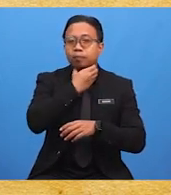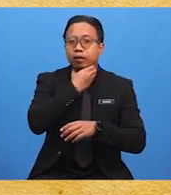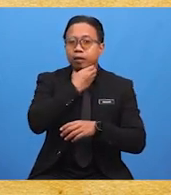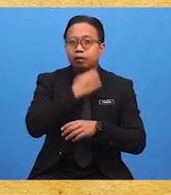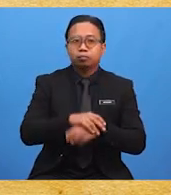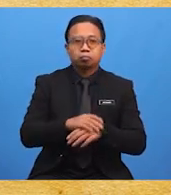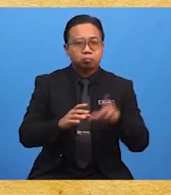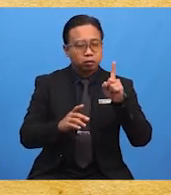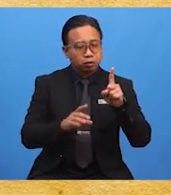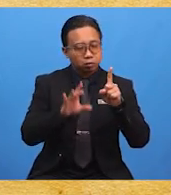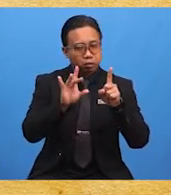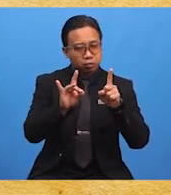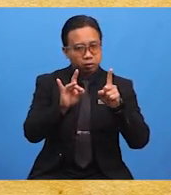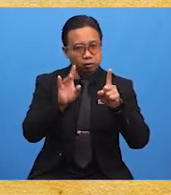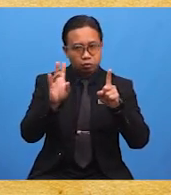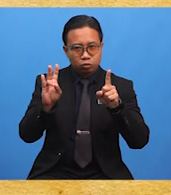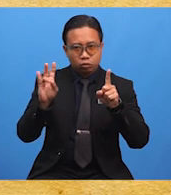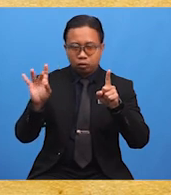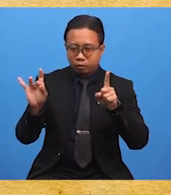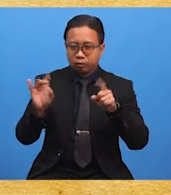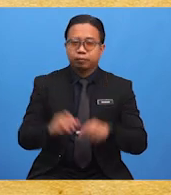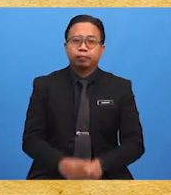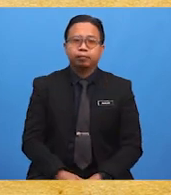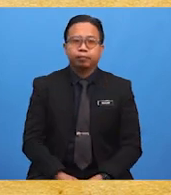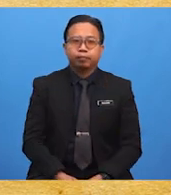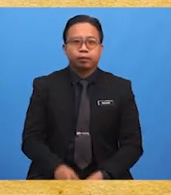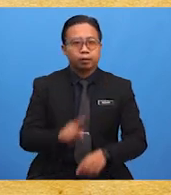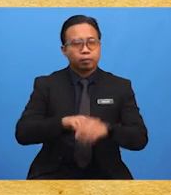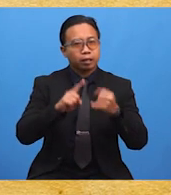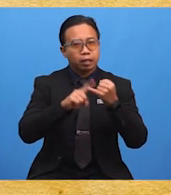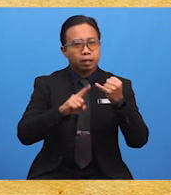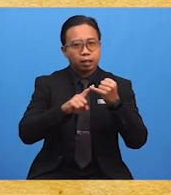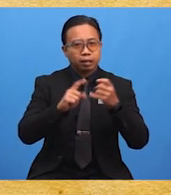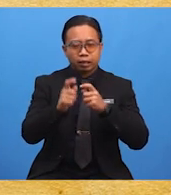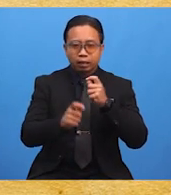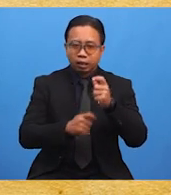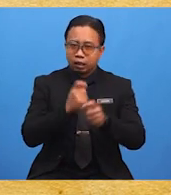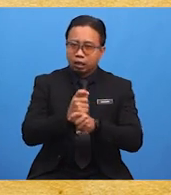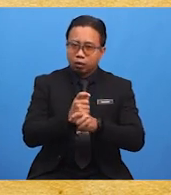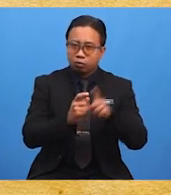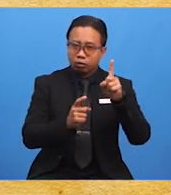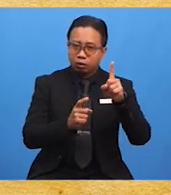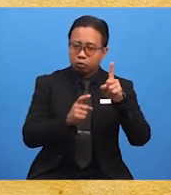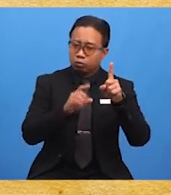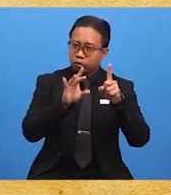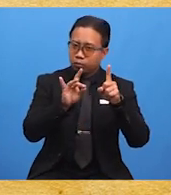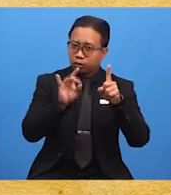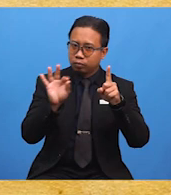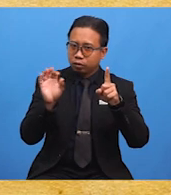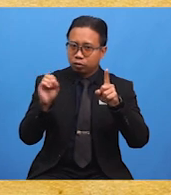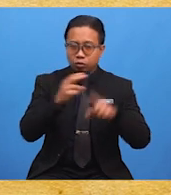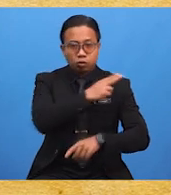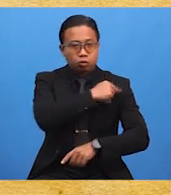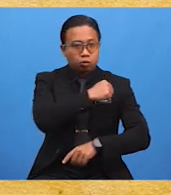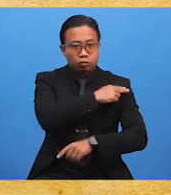tahun 1878. Pada akhir tahun 1890-an, hospital